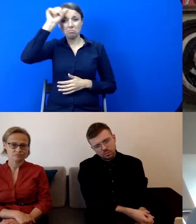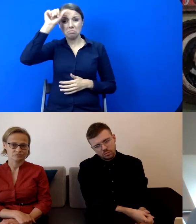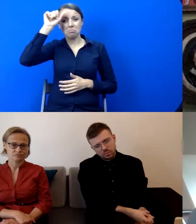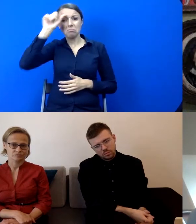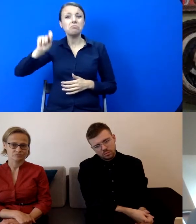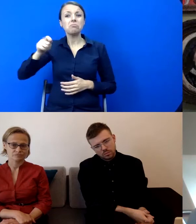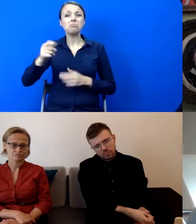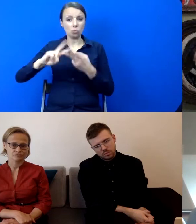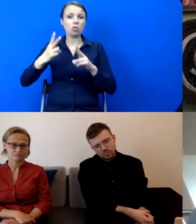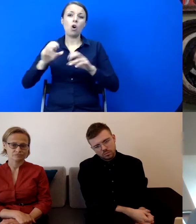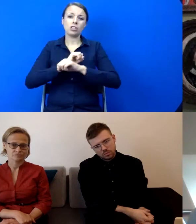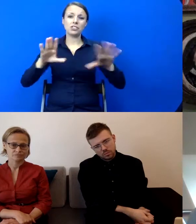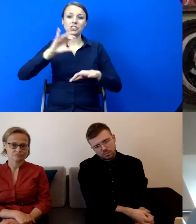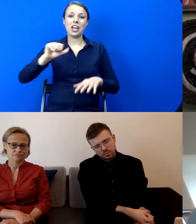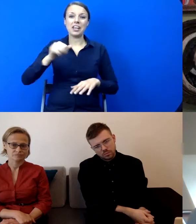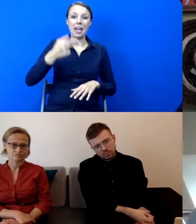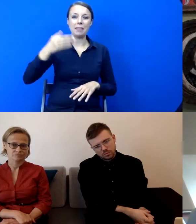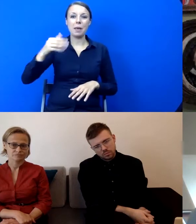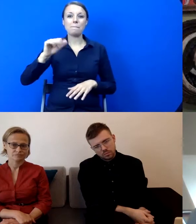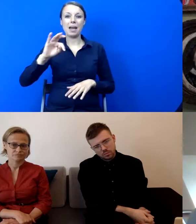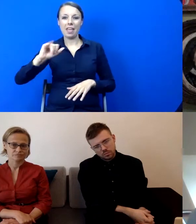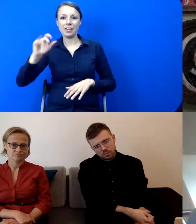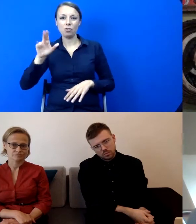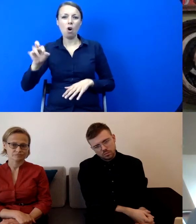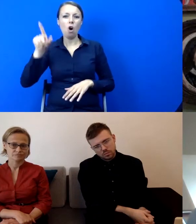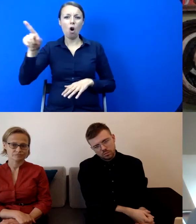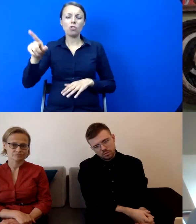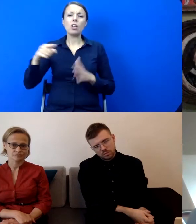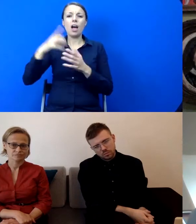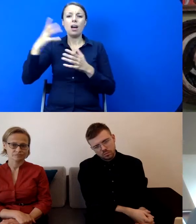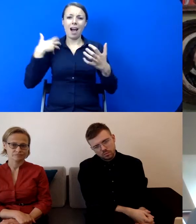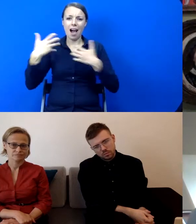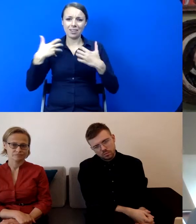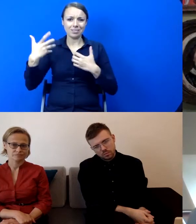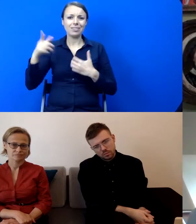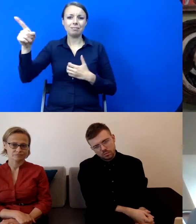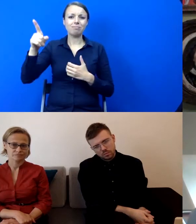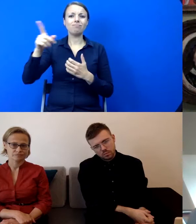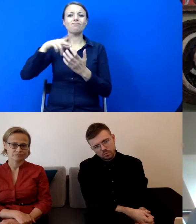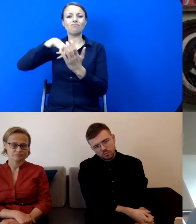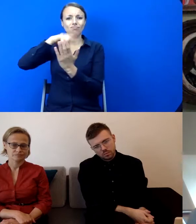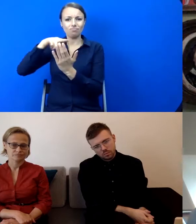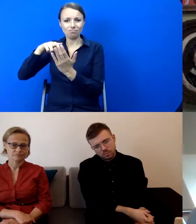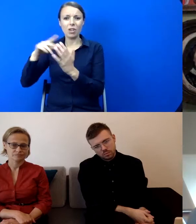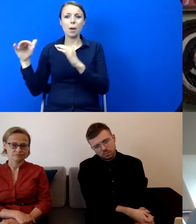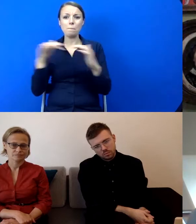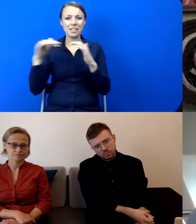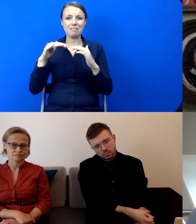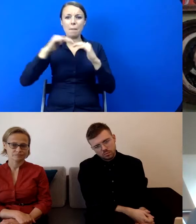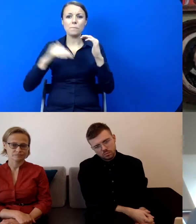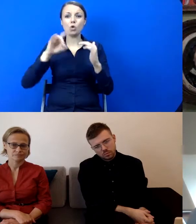nazwiska Jana Matejki, i autora Bitwy pod Grunwaldem, która to Bitwa pod Grunwaldem, tam była